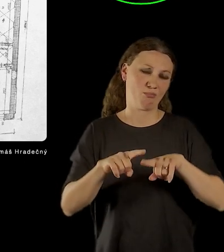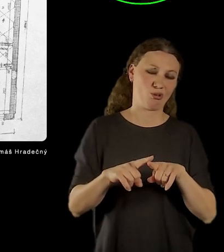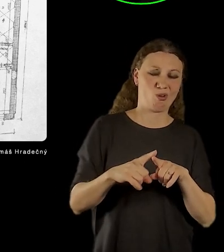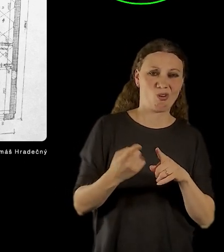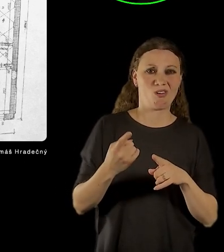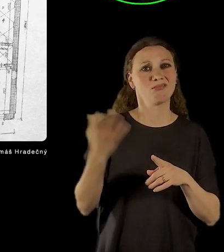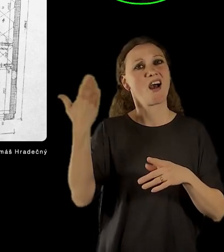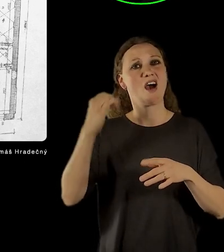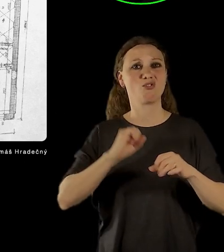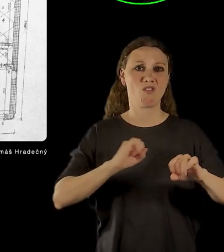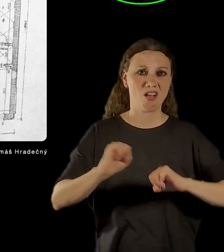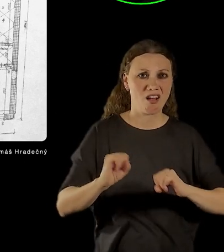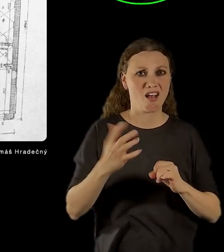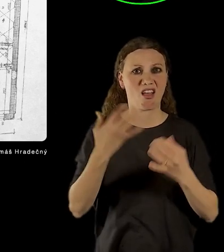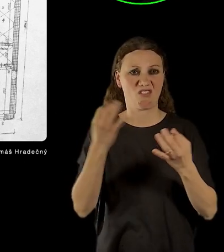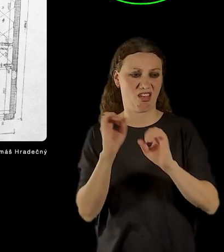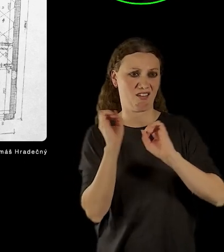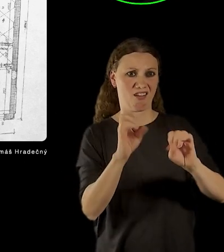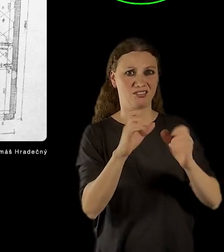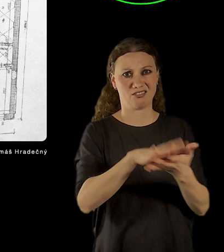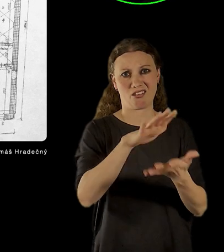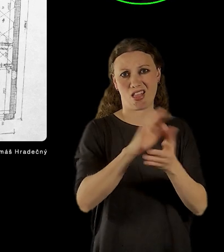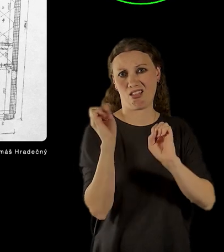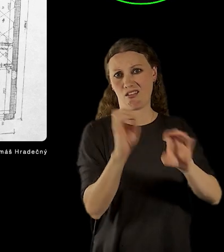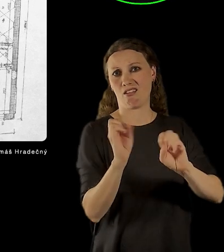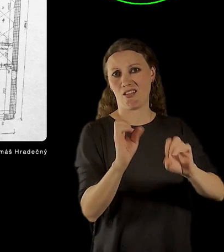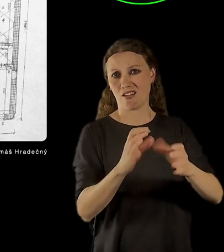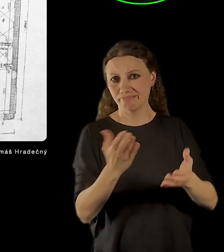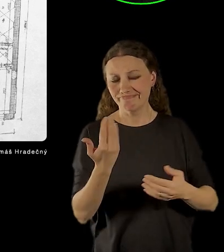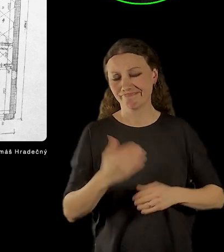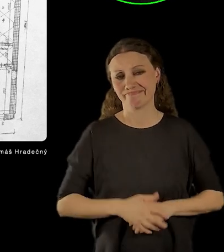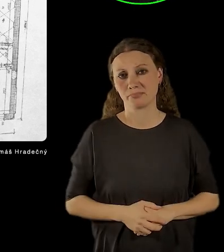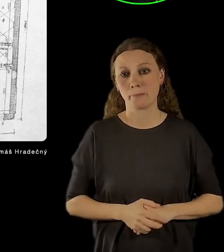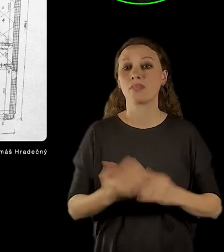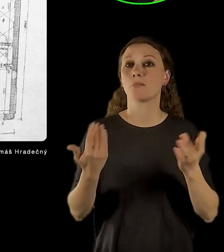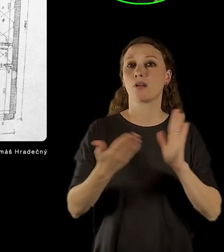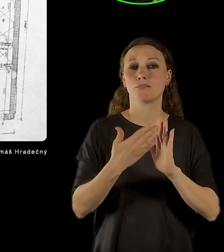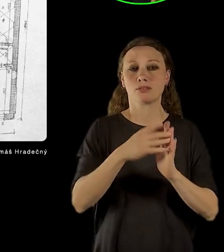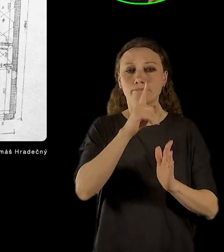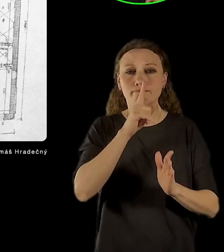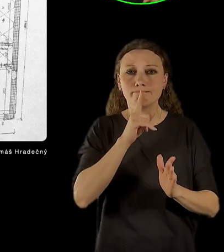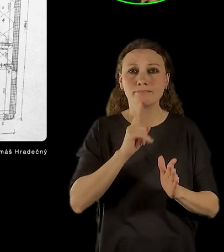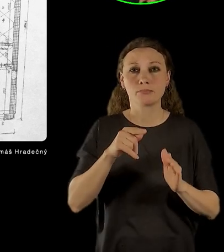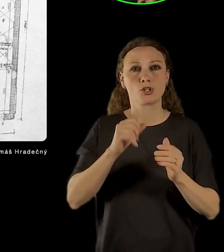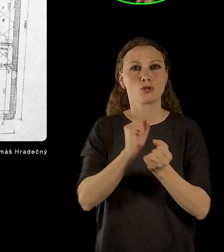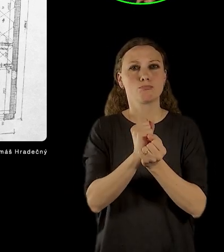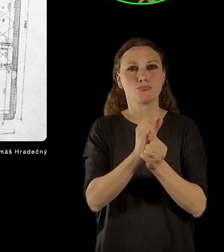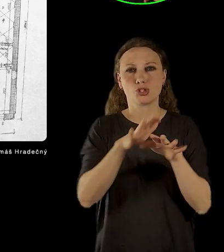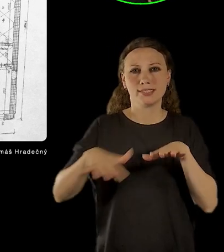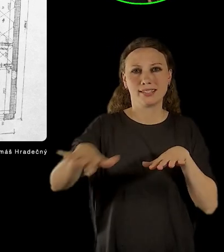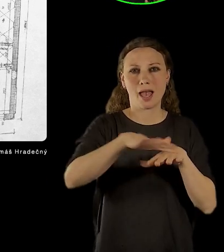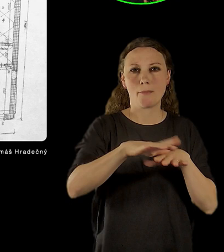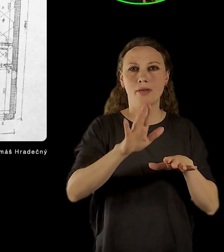takže například v té arkádové prostoře přízemí Domu Pážat